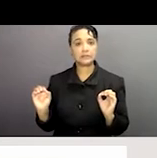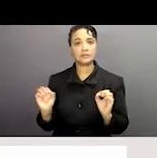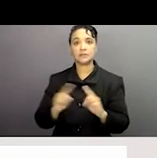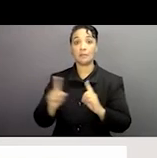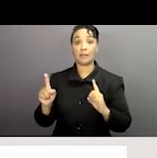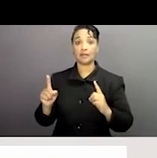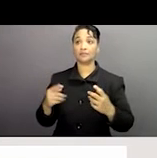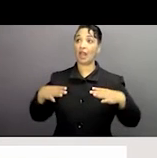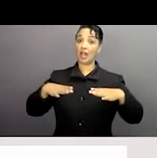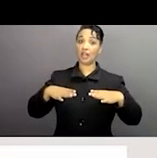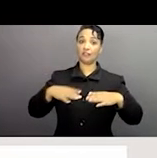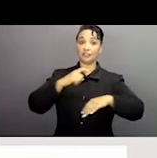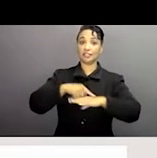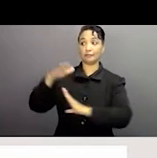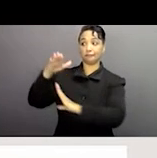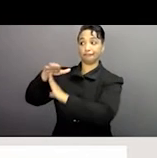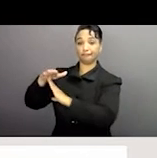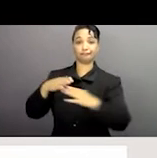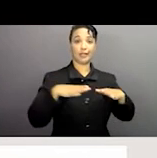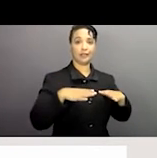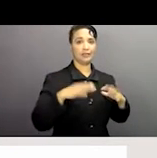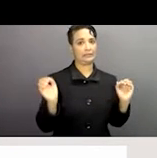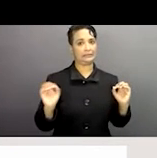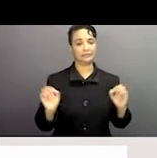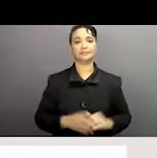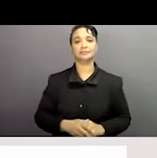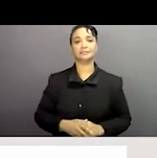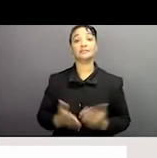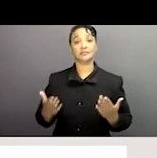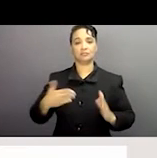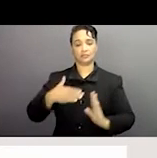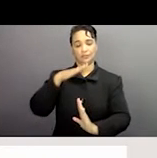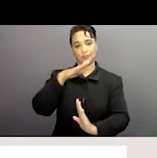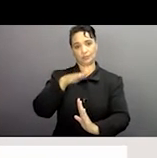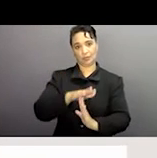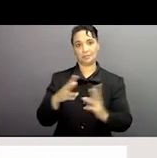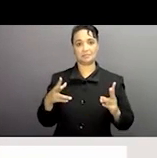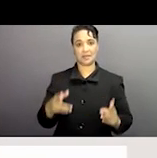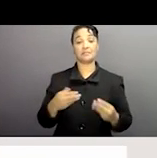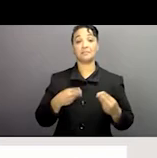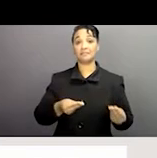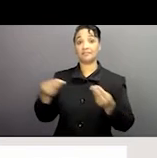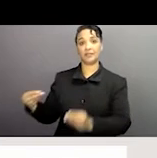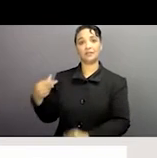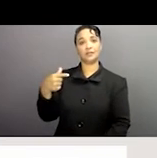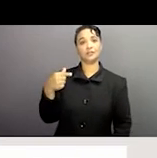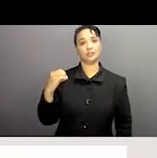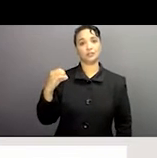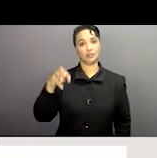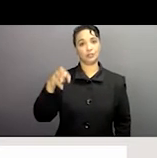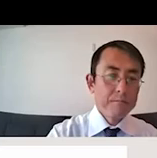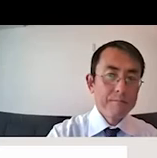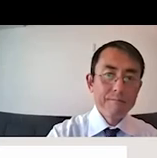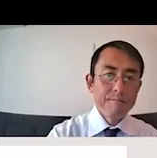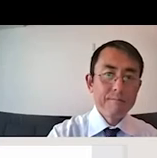et très souvent sont des congés par exemple qui sont payés je vais m'arrêter à ce niveau-là pour donner la parole